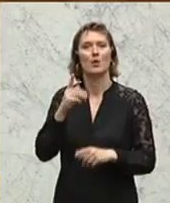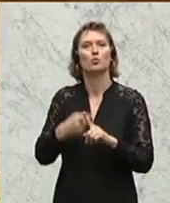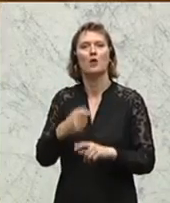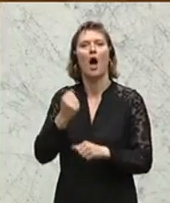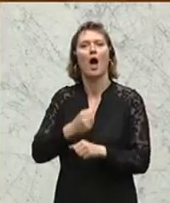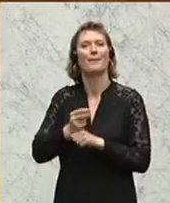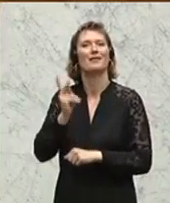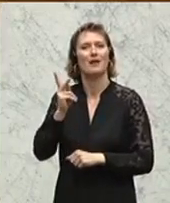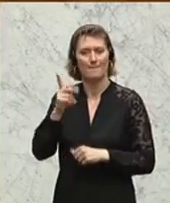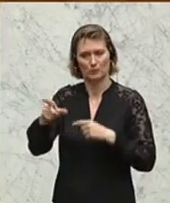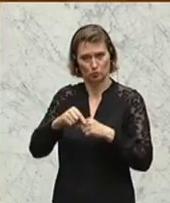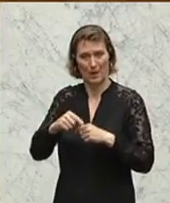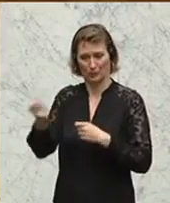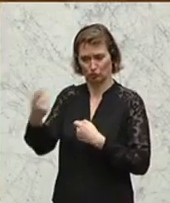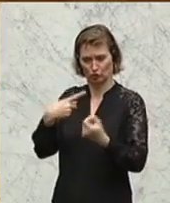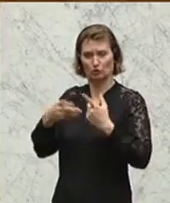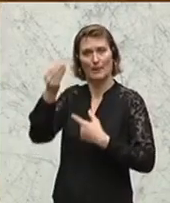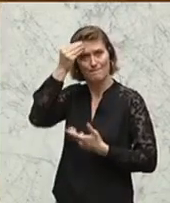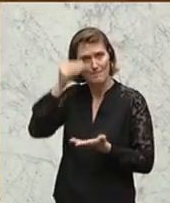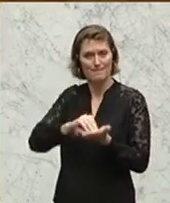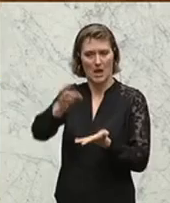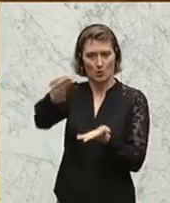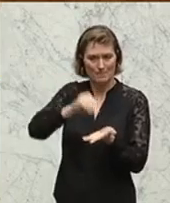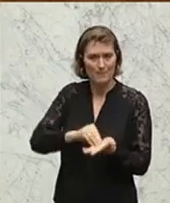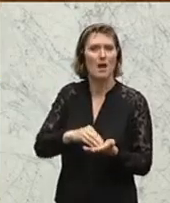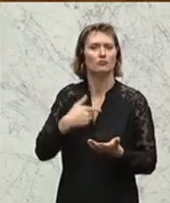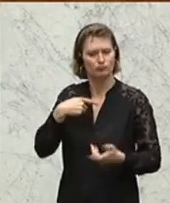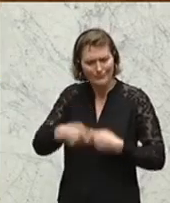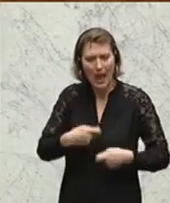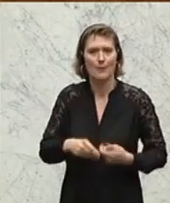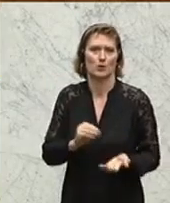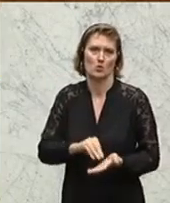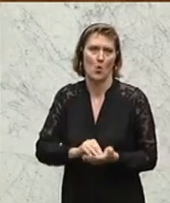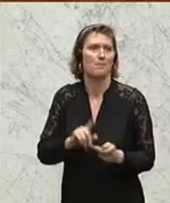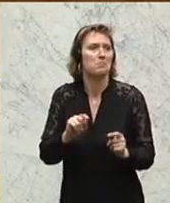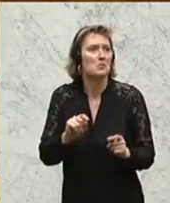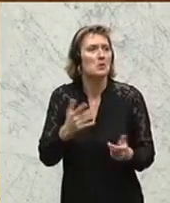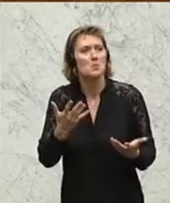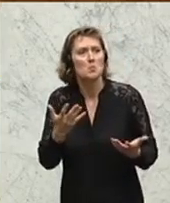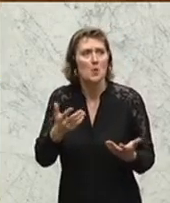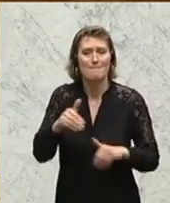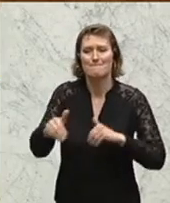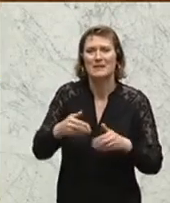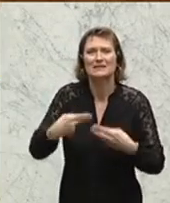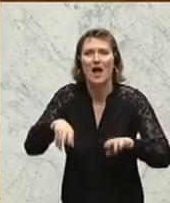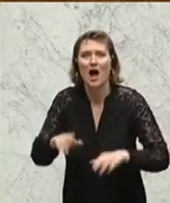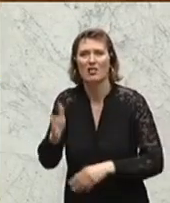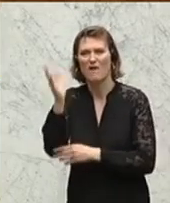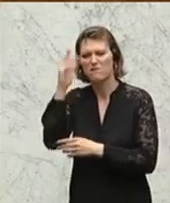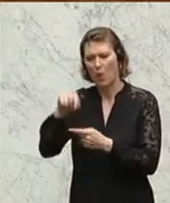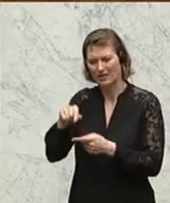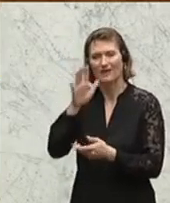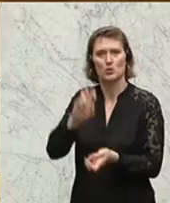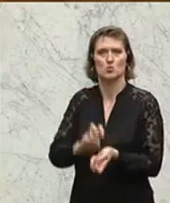im Zuge der Begutachtung ihre Anmerkungen noch eingebracht. Ich gehe davon aus, dass wir es auf Basis des Ministerratsvortrages